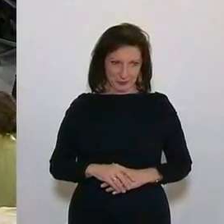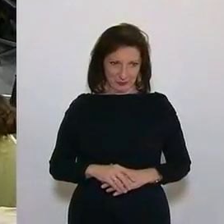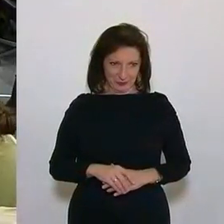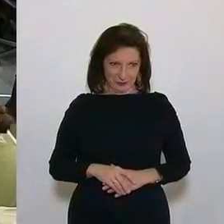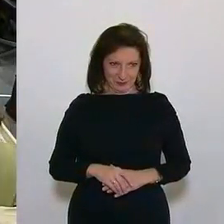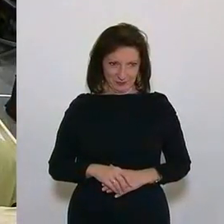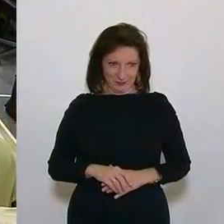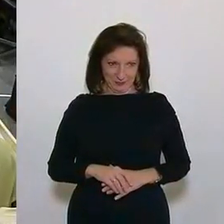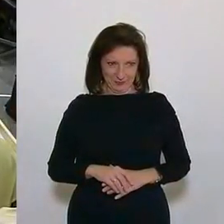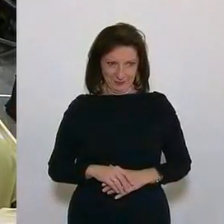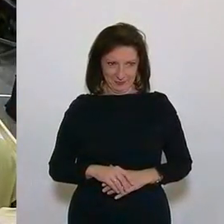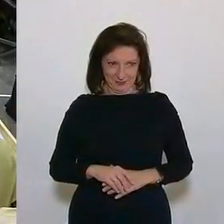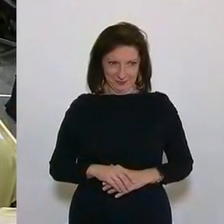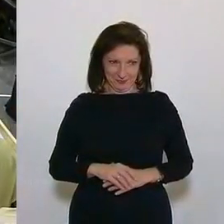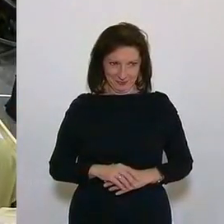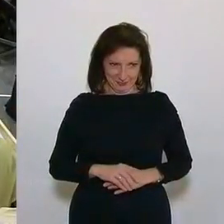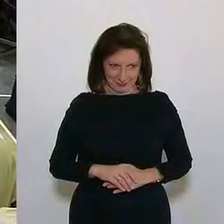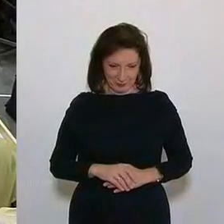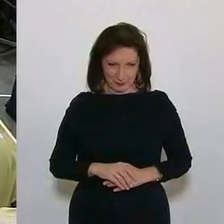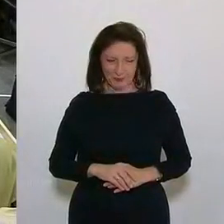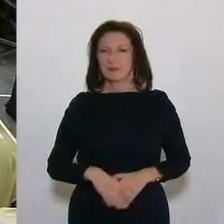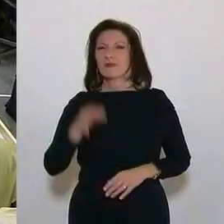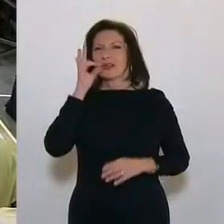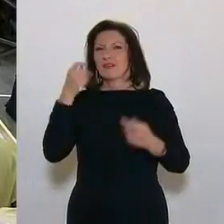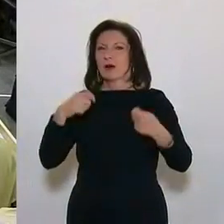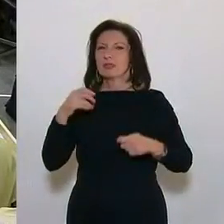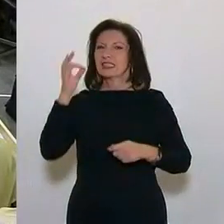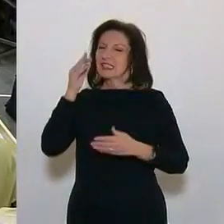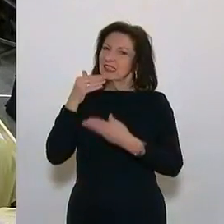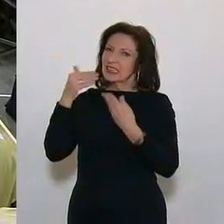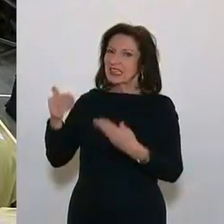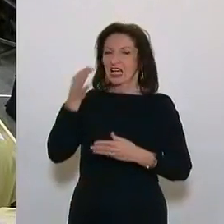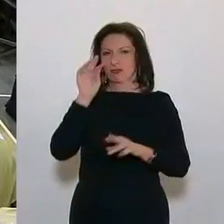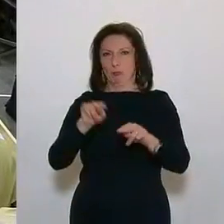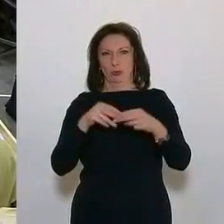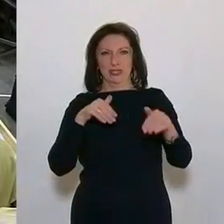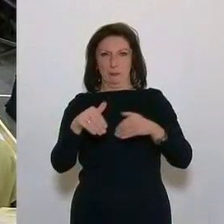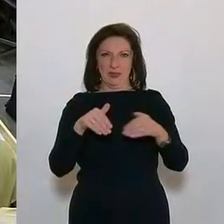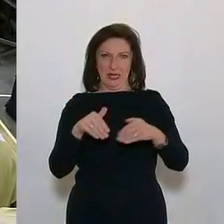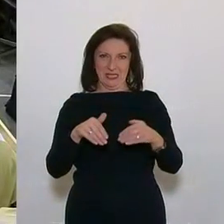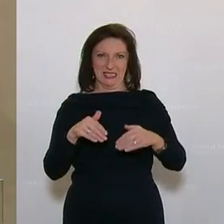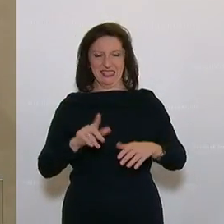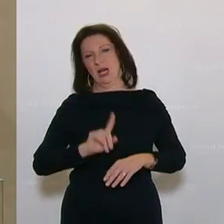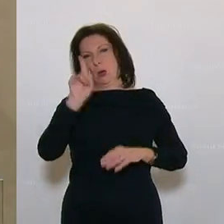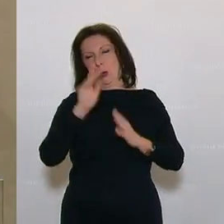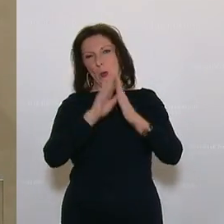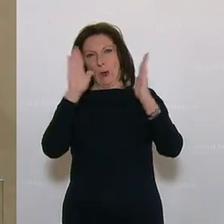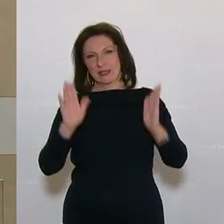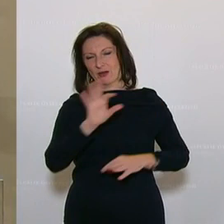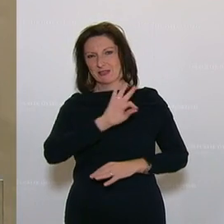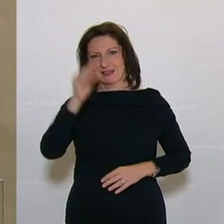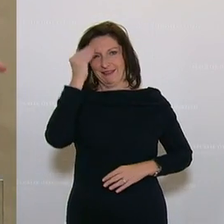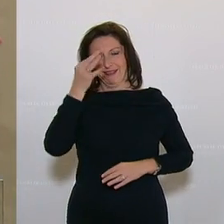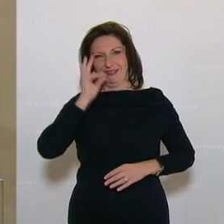SPÖ. Danke Frau Präsidentin, Frau Bundesministerin, Hohes Haus, meine sehr